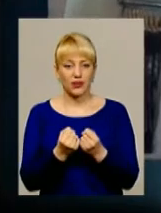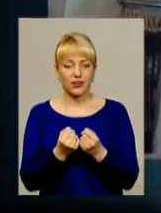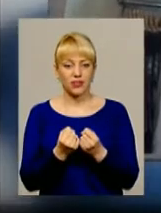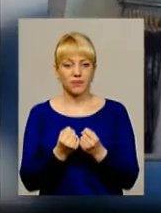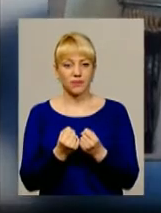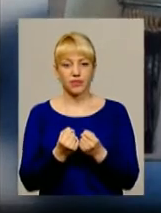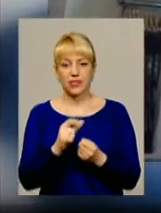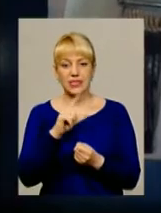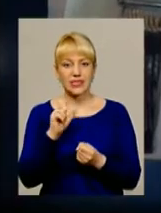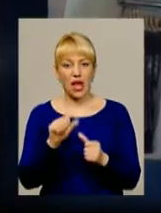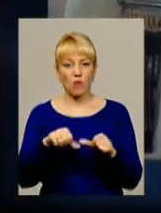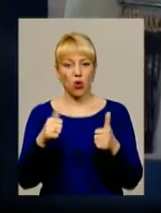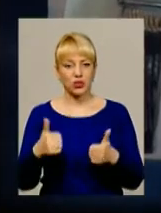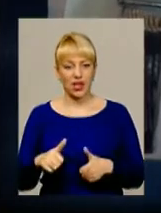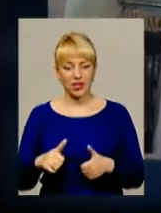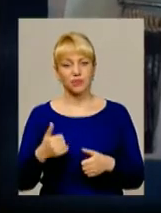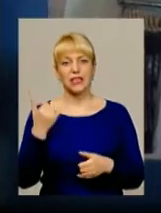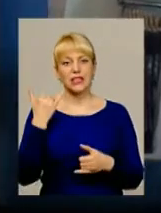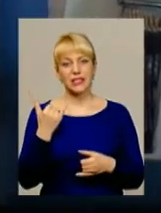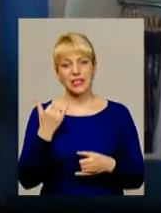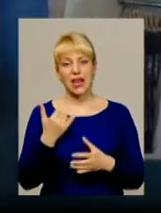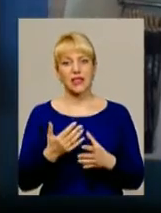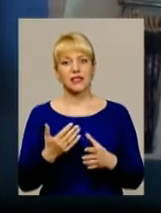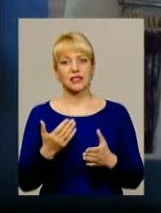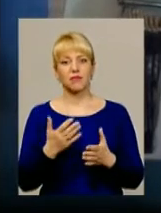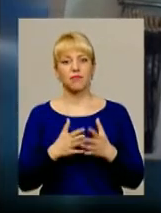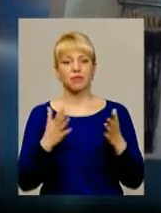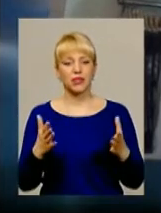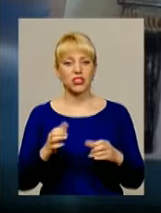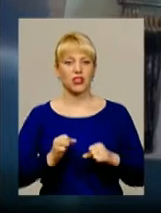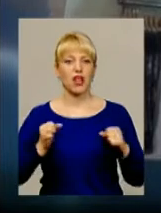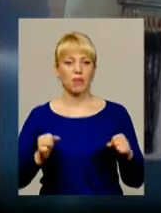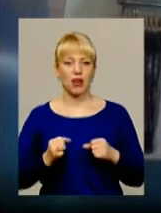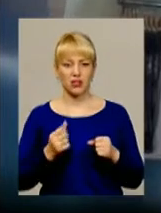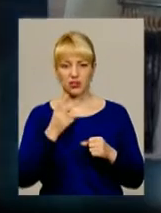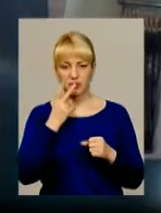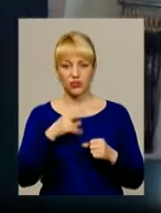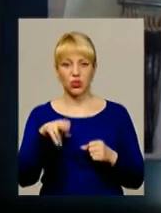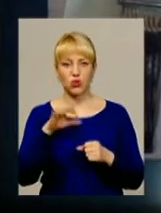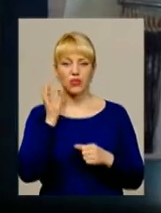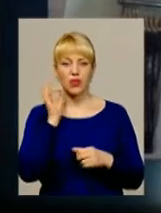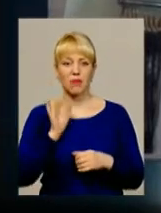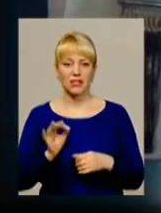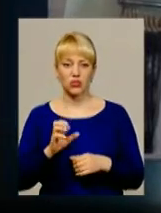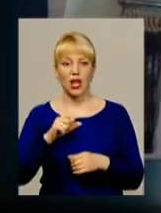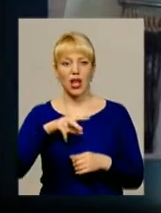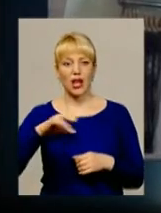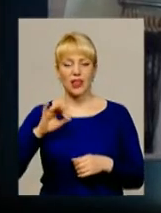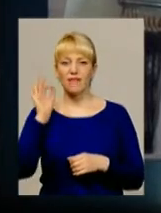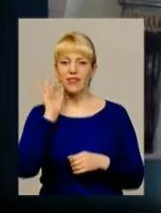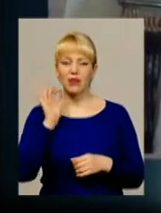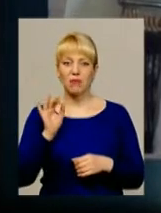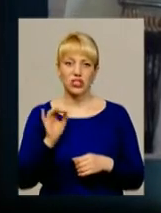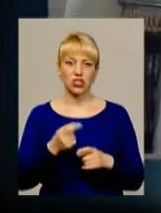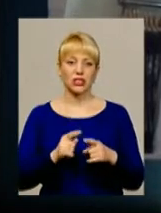ніхто кажуть, за модель. Ну, зараз все ж таки, більше все намагаються передивитися до німецької. Але в Німеччині